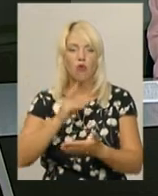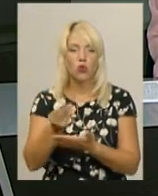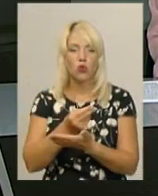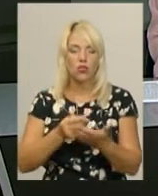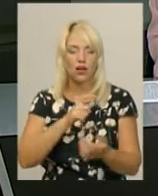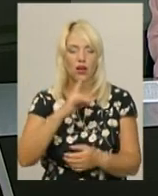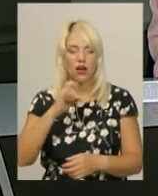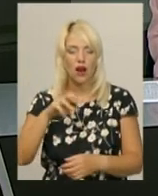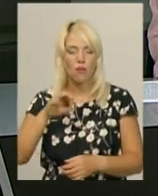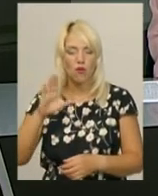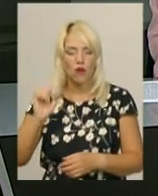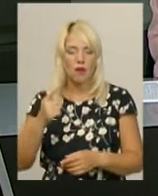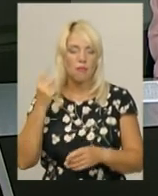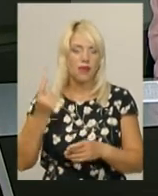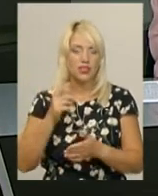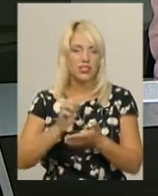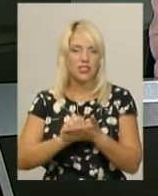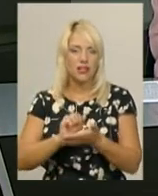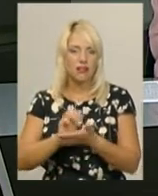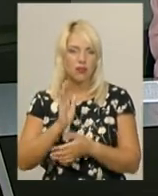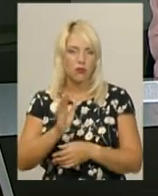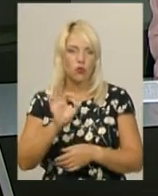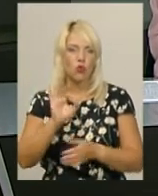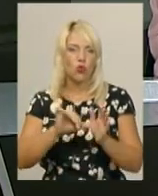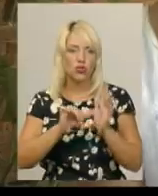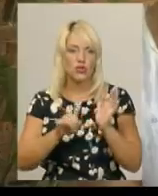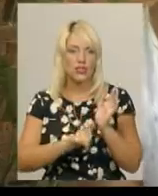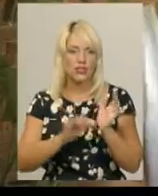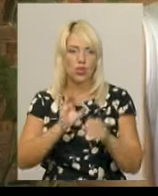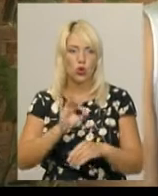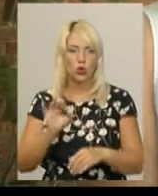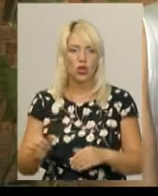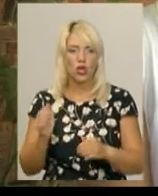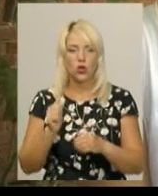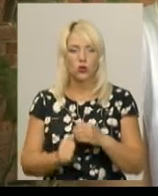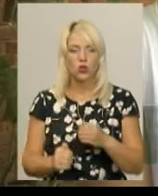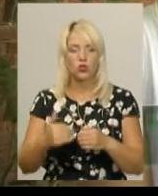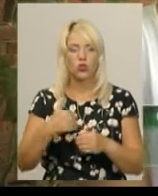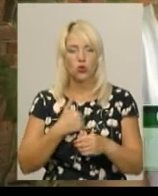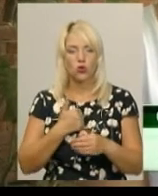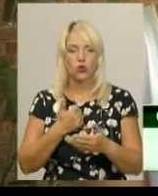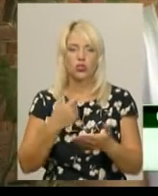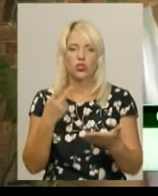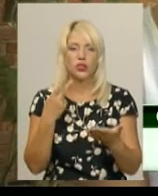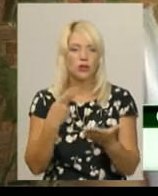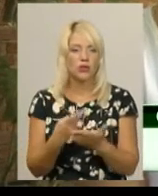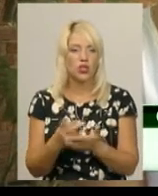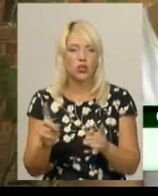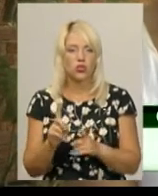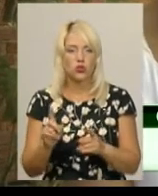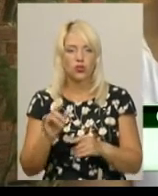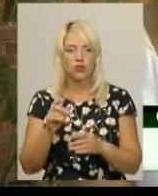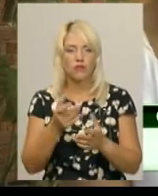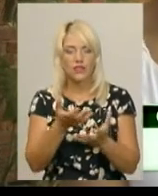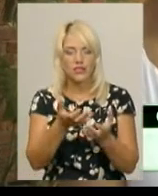Перше заняття відбудеться завтра о 16.00. Кожен хоче підчерпнути щось у вже визнаних